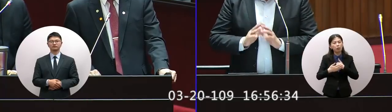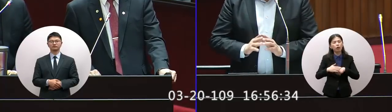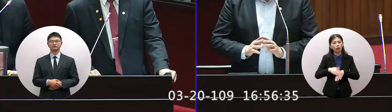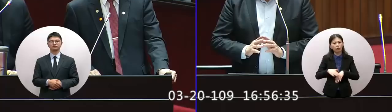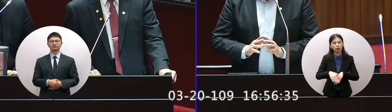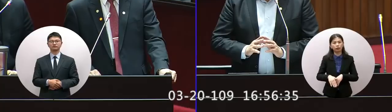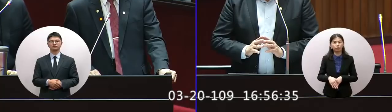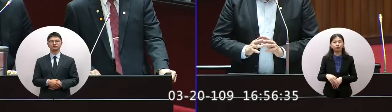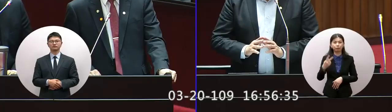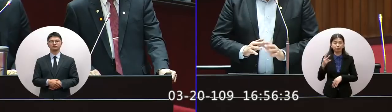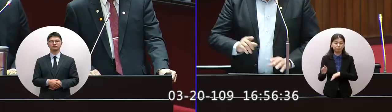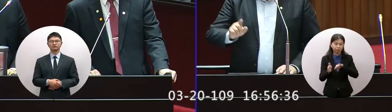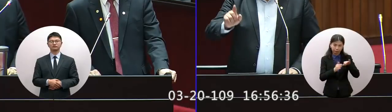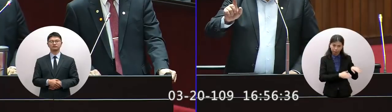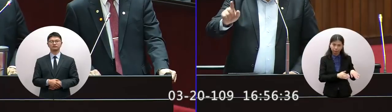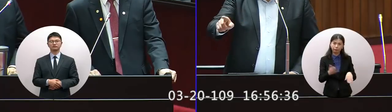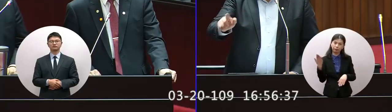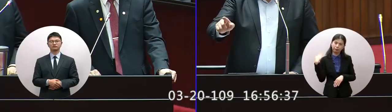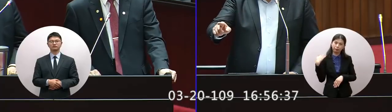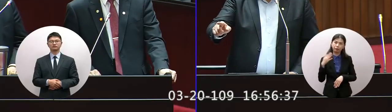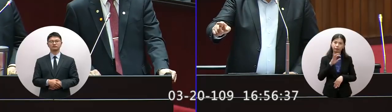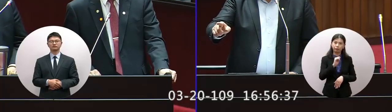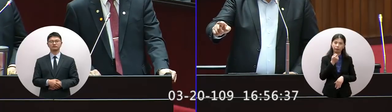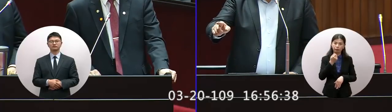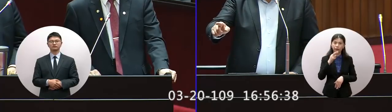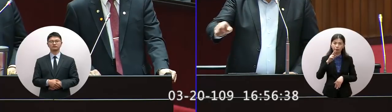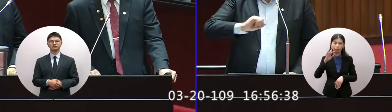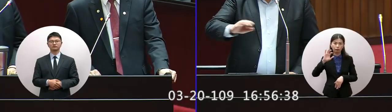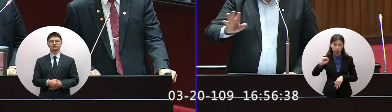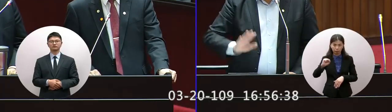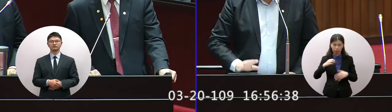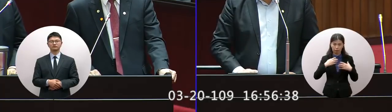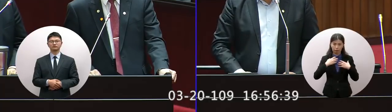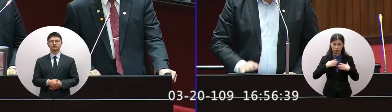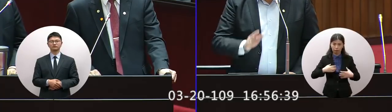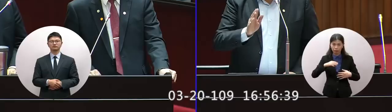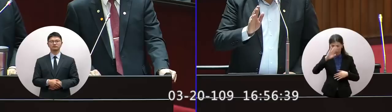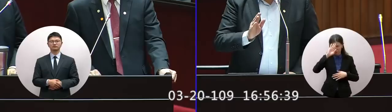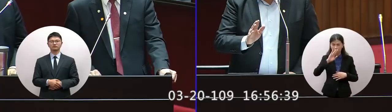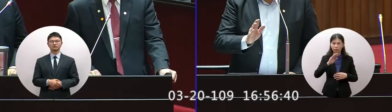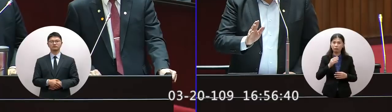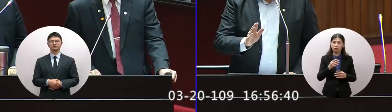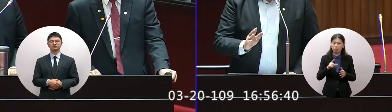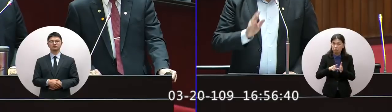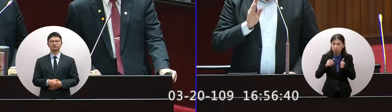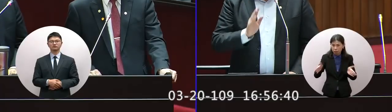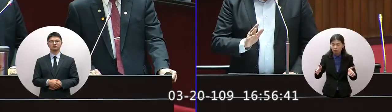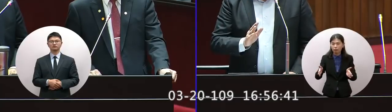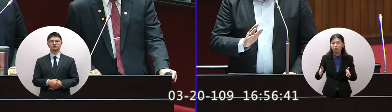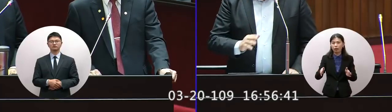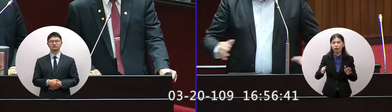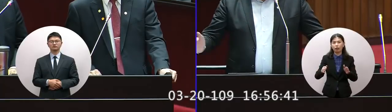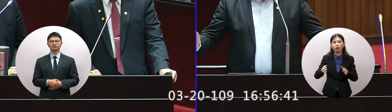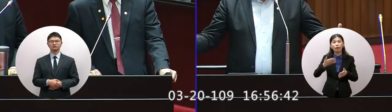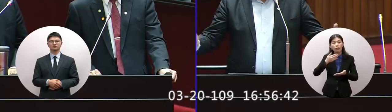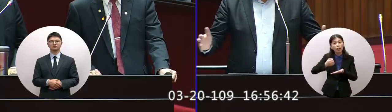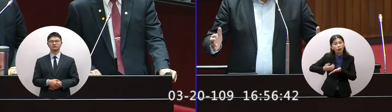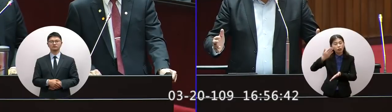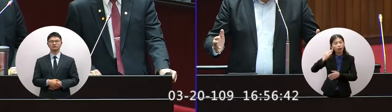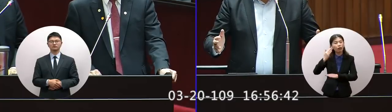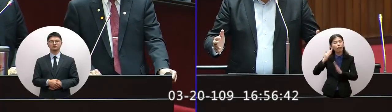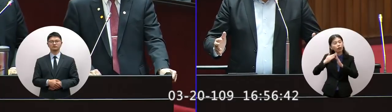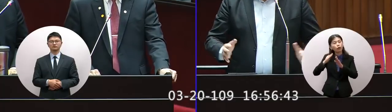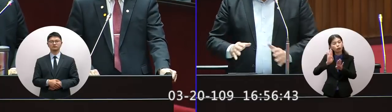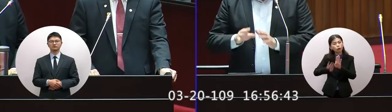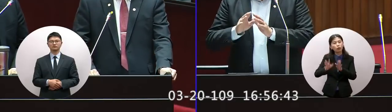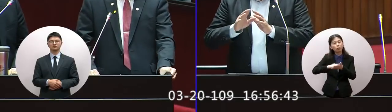SARS期間我們是把飯店業者的房屋稅就免掉了這點我建議議長我用建議的因為它是